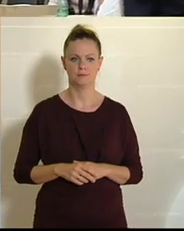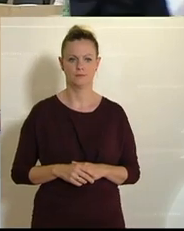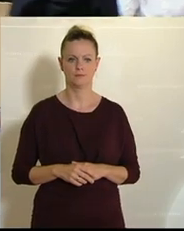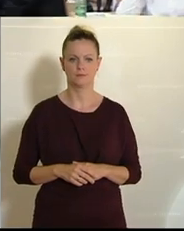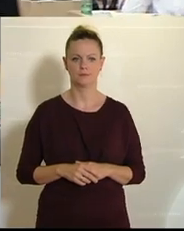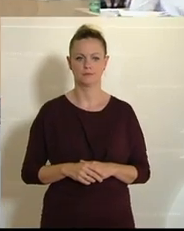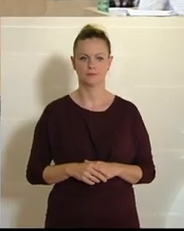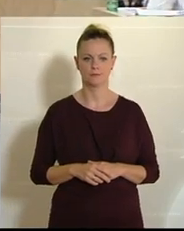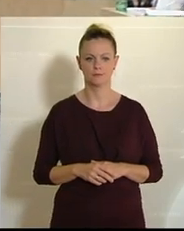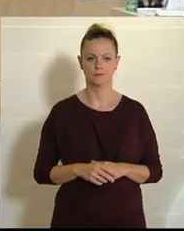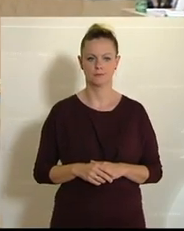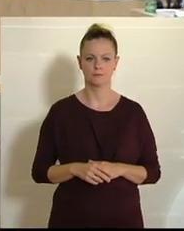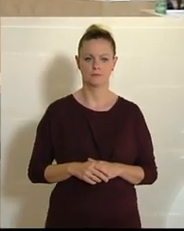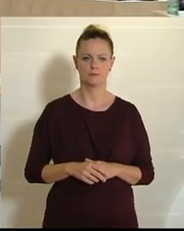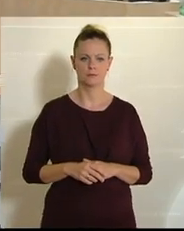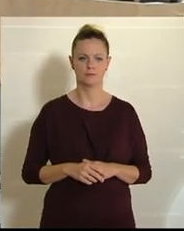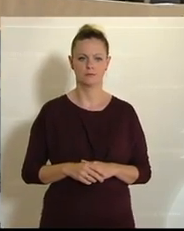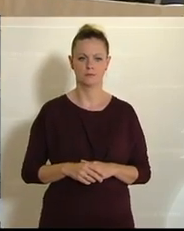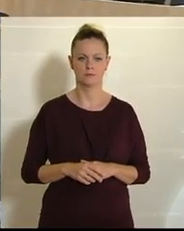von den Grünen. Das Klima bleibe immer auf der Strecke.